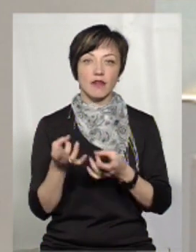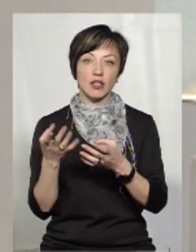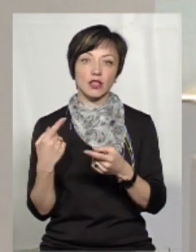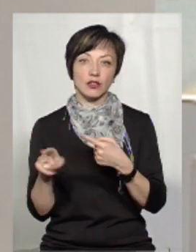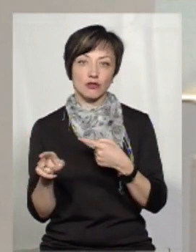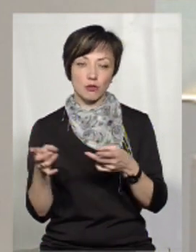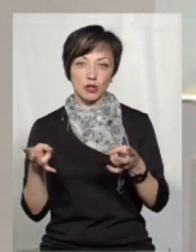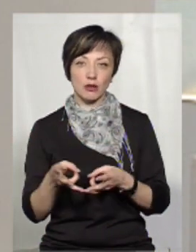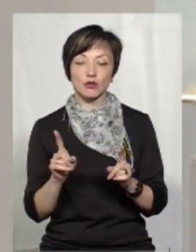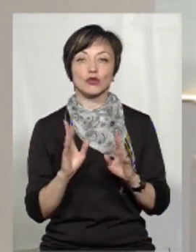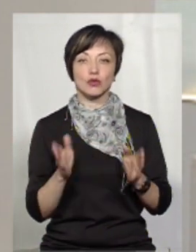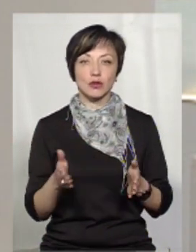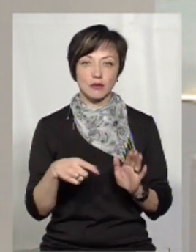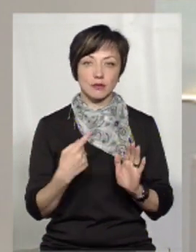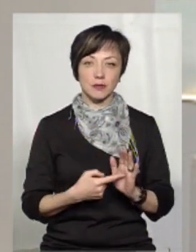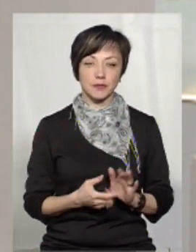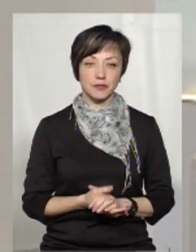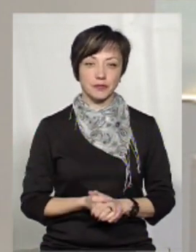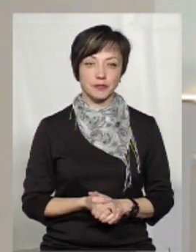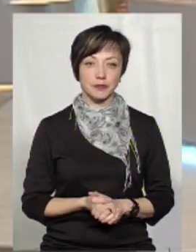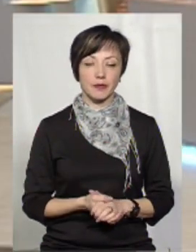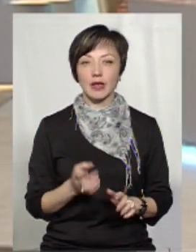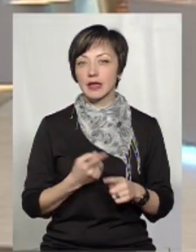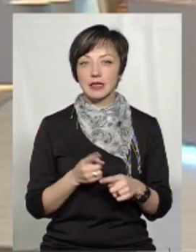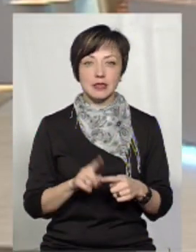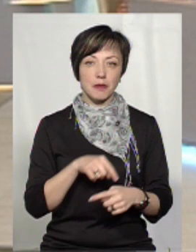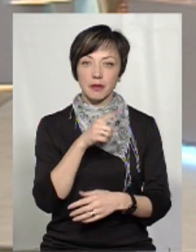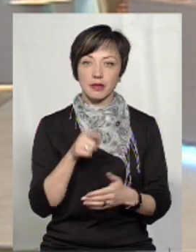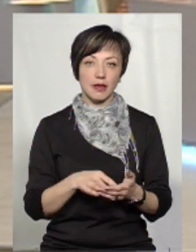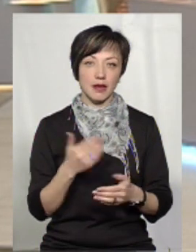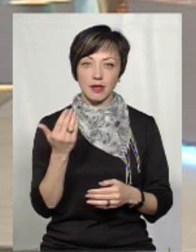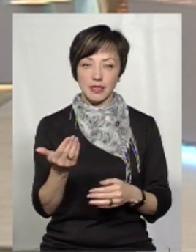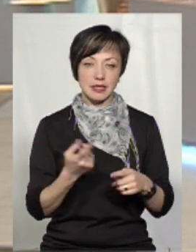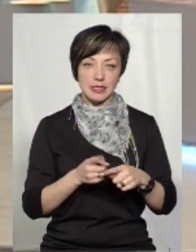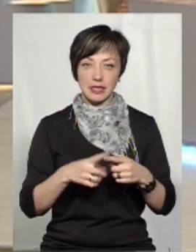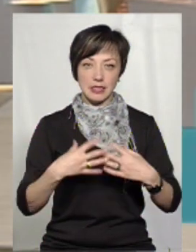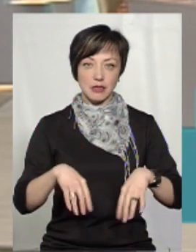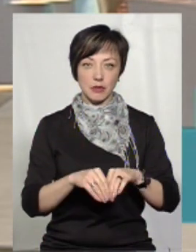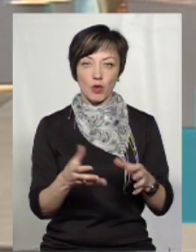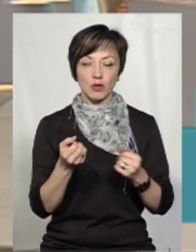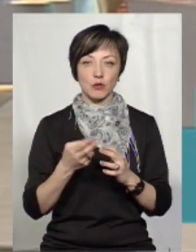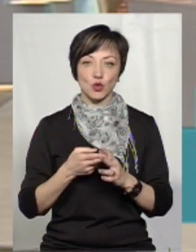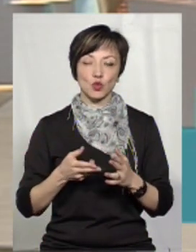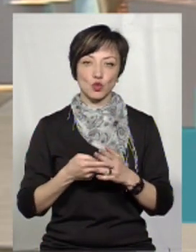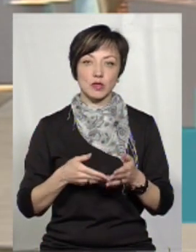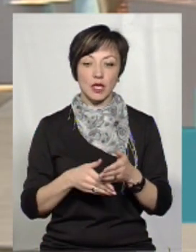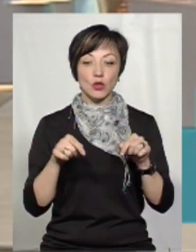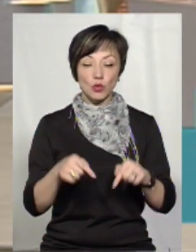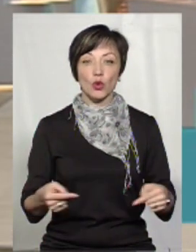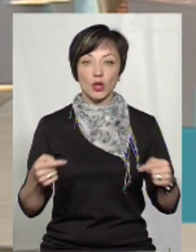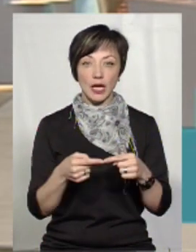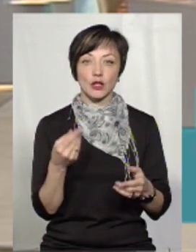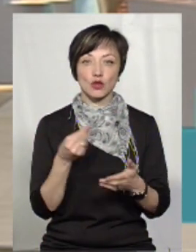для інших потреб, що тоді? Це вже питання цієї сім'ї, яка отримує субсидію. Тут